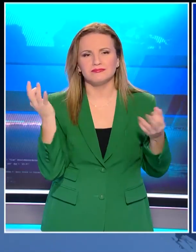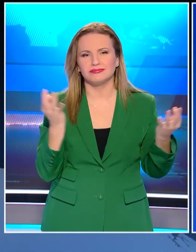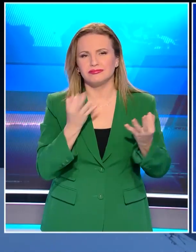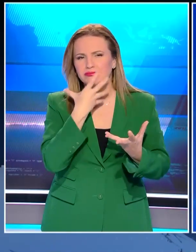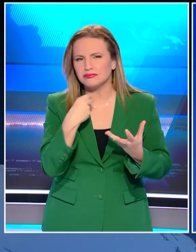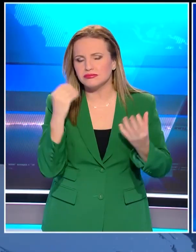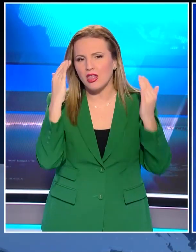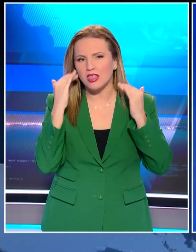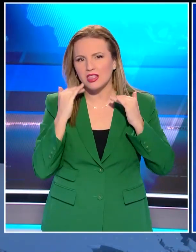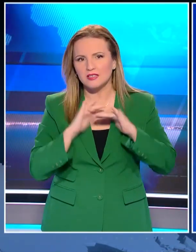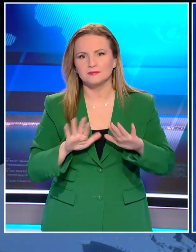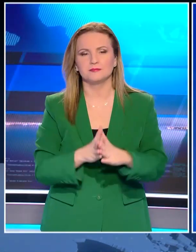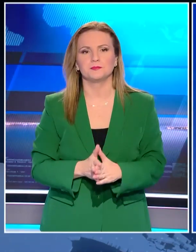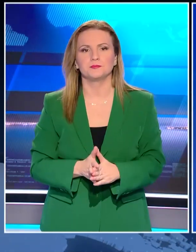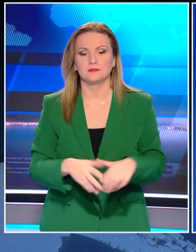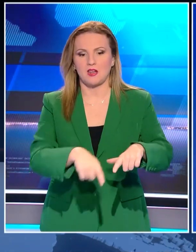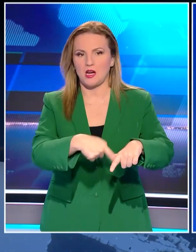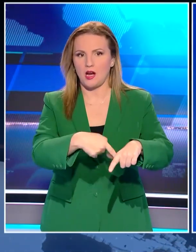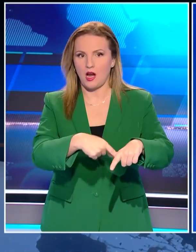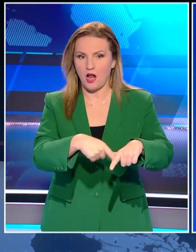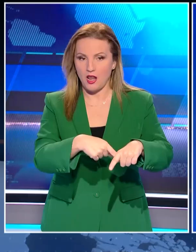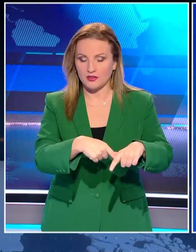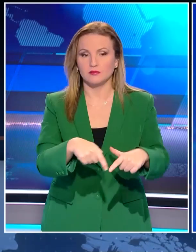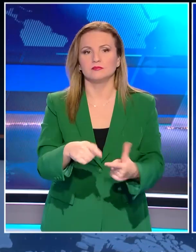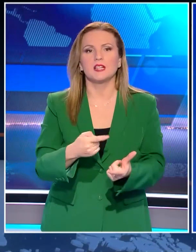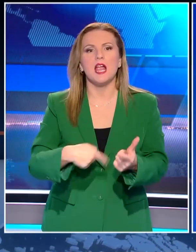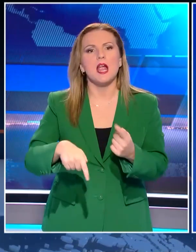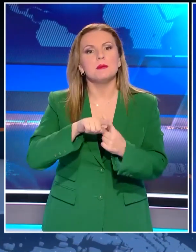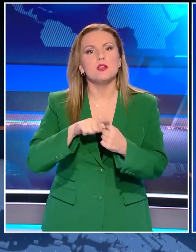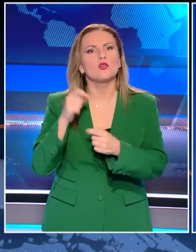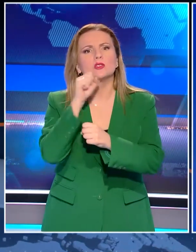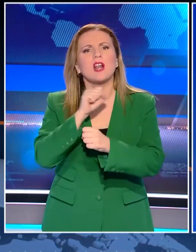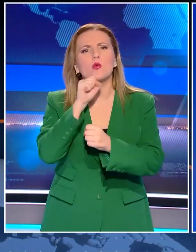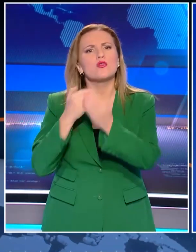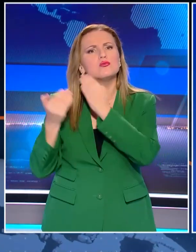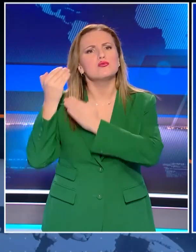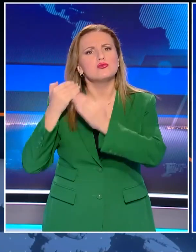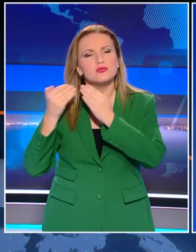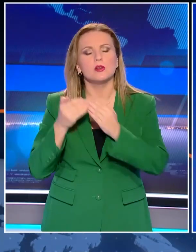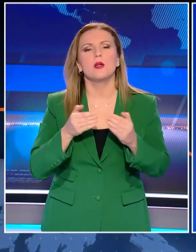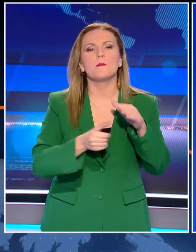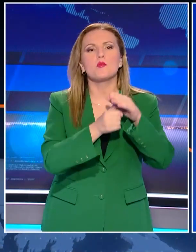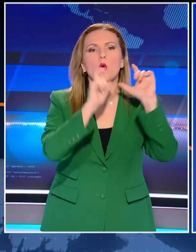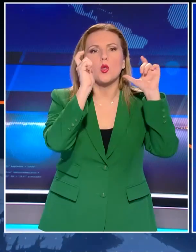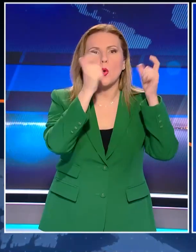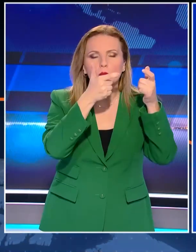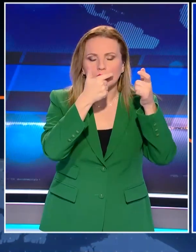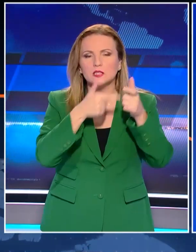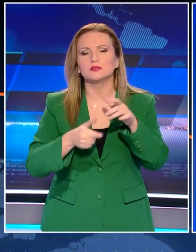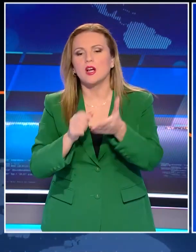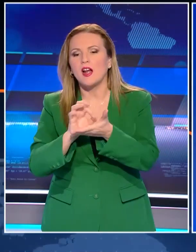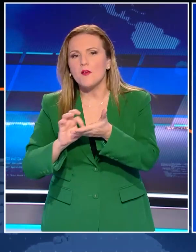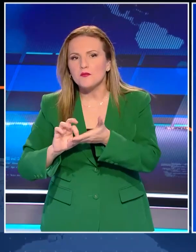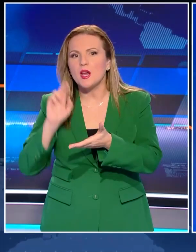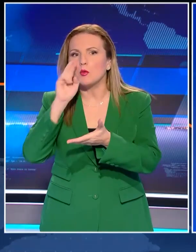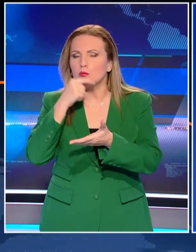Με τους ήχους από τα πρωτοχρονιάτικα κάλαντα αλλά και παραδοσιακά τραγούδια πλημμύρισαν το Προεδρικό Μέγαρο, το Μέγαρο Μαξίμου αλλά και τα